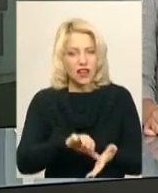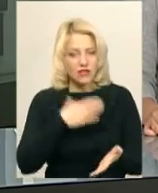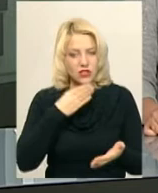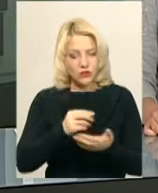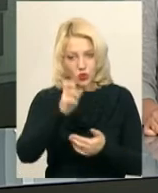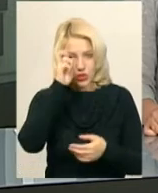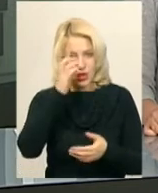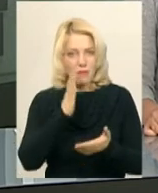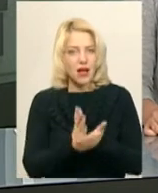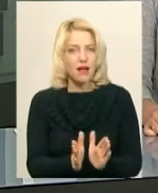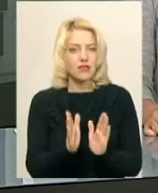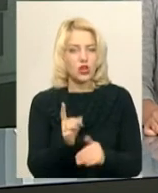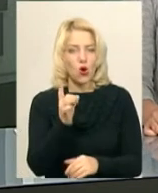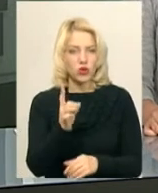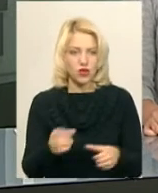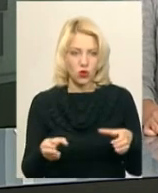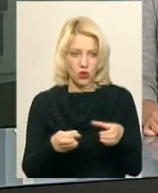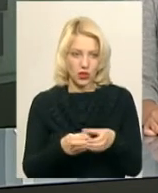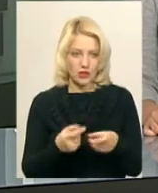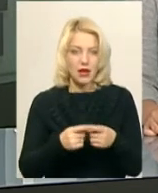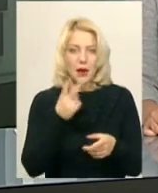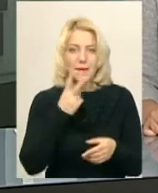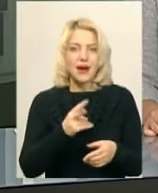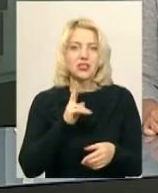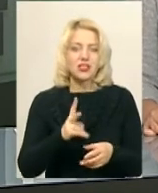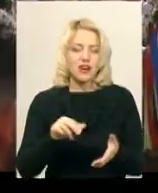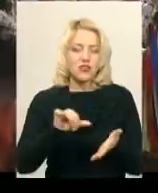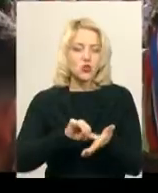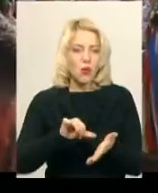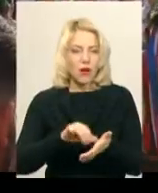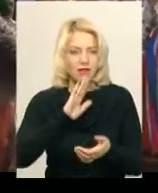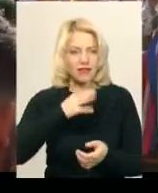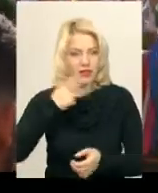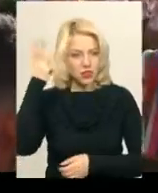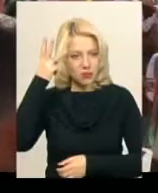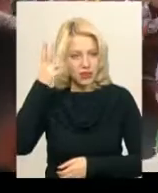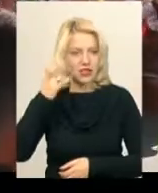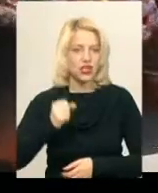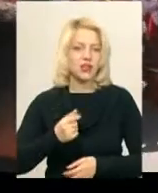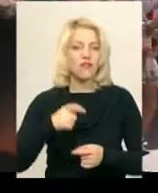Зараз на відео ви бачите, як виступали хмельницькі танцюристи у турецькому місті Мерсін.